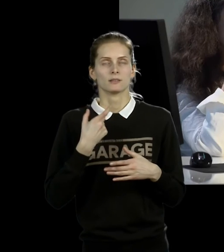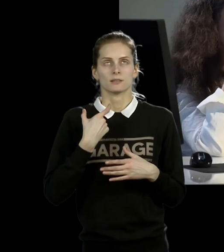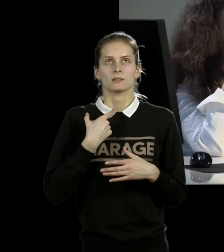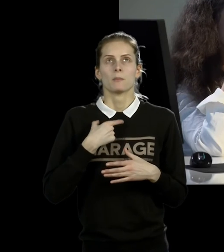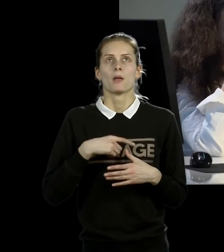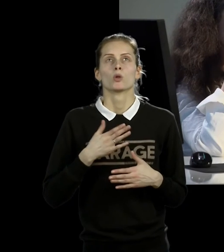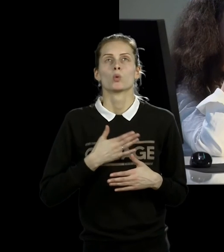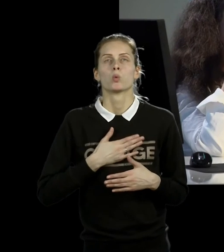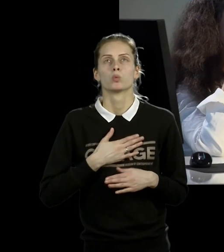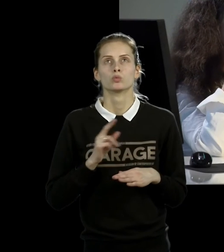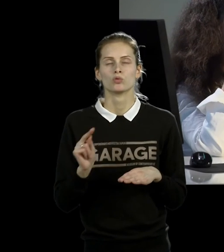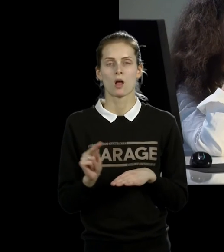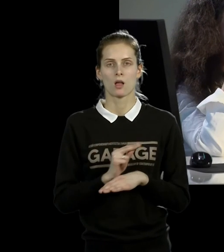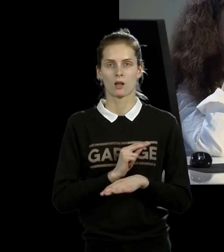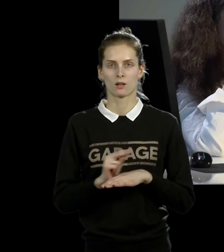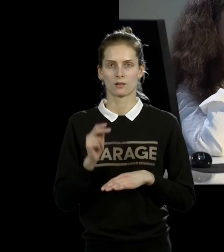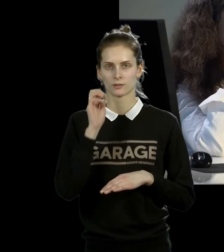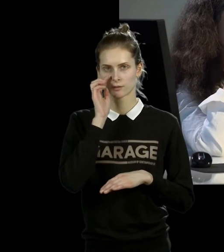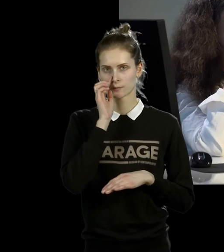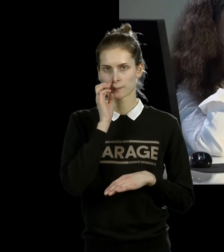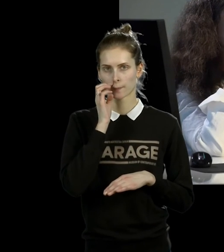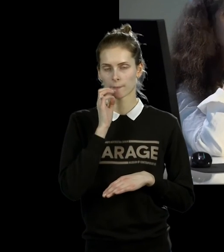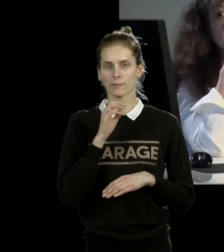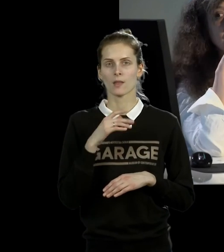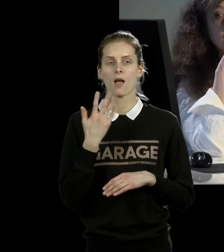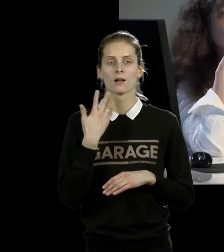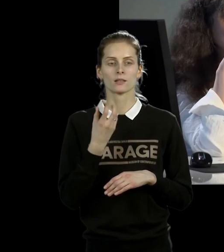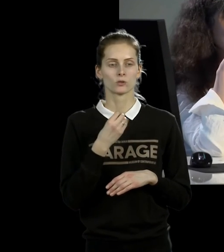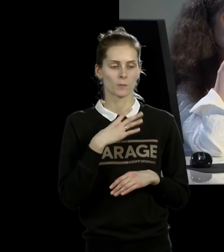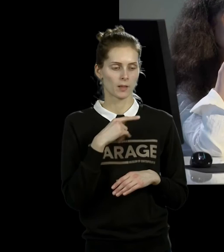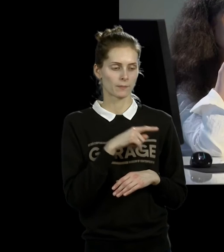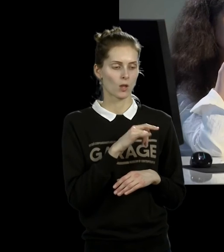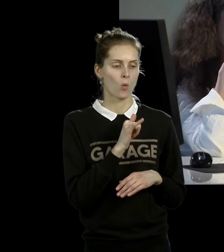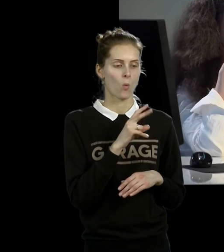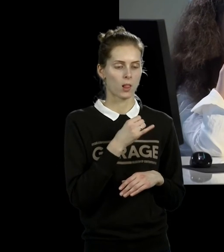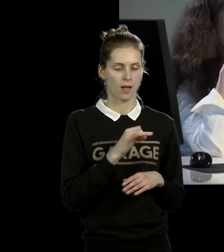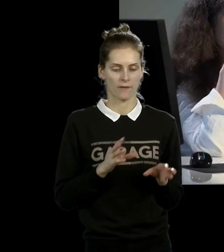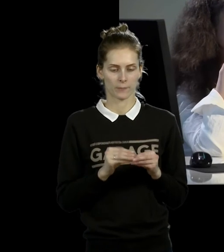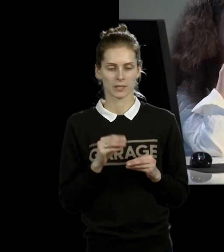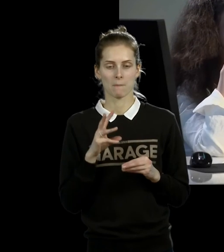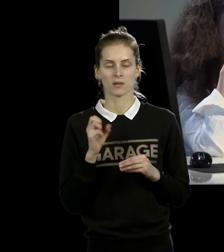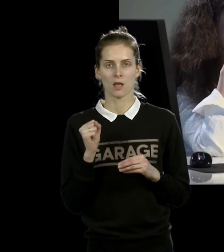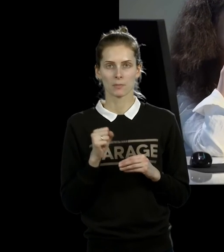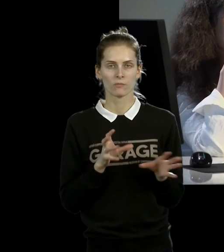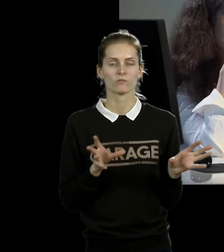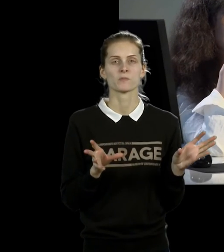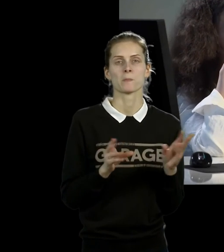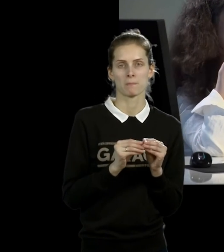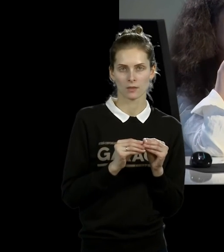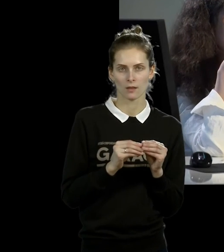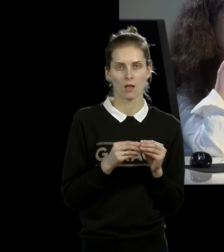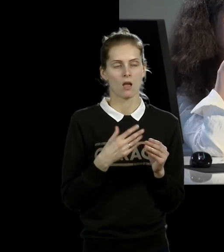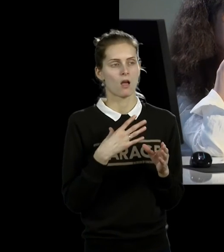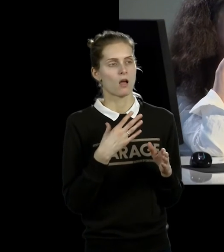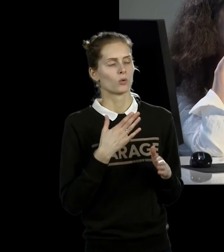еще во времена Улая, во времена их союза с Улаем Мариной Абрамовичей начиняет интересоваться всякими духовными практиками. Она общается с